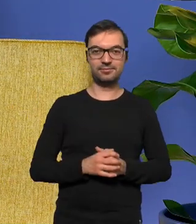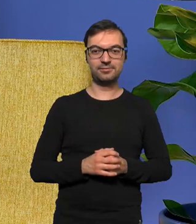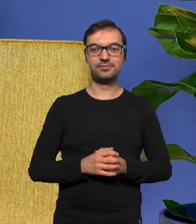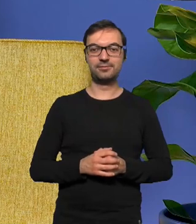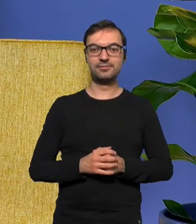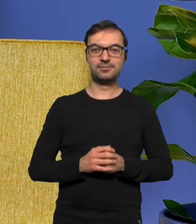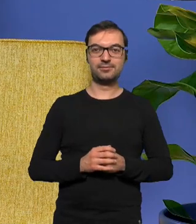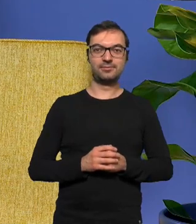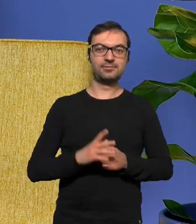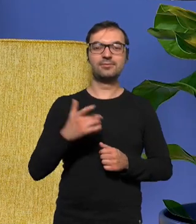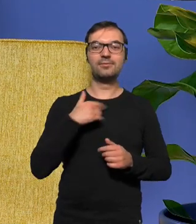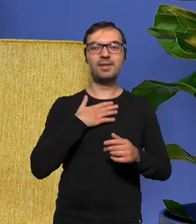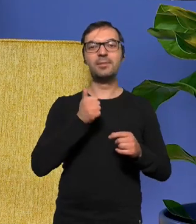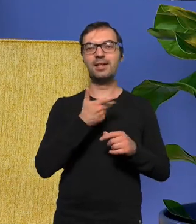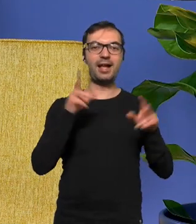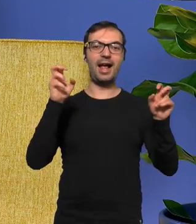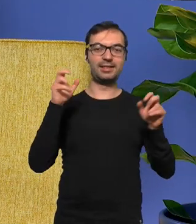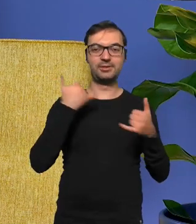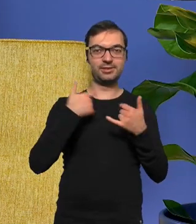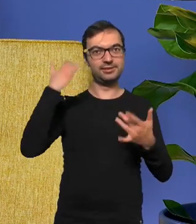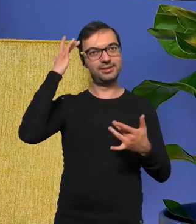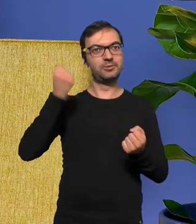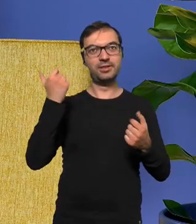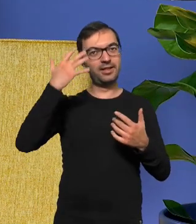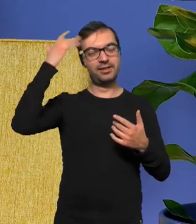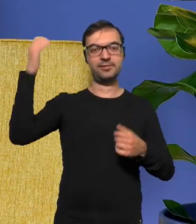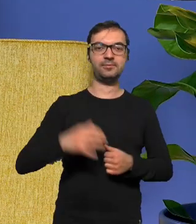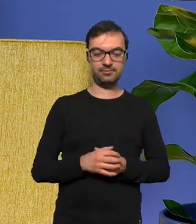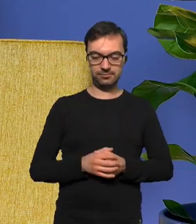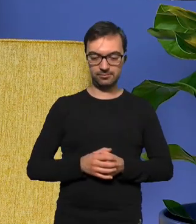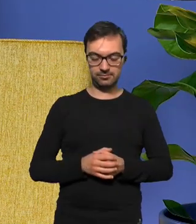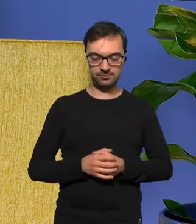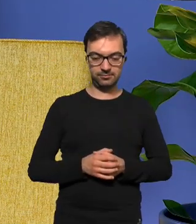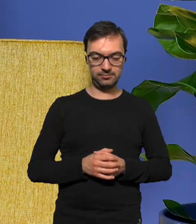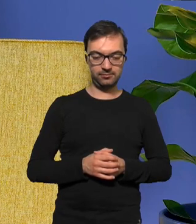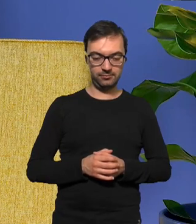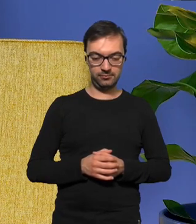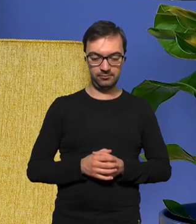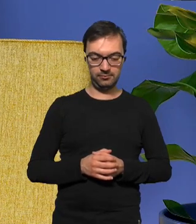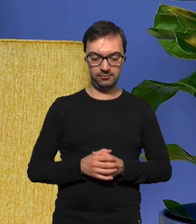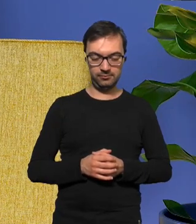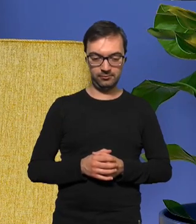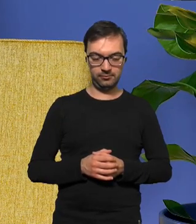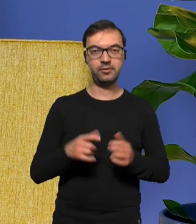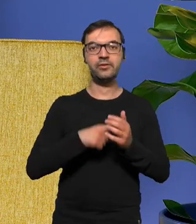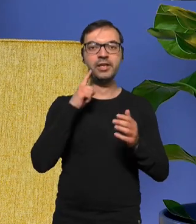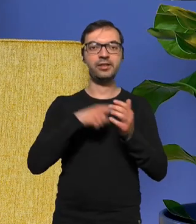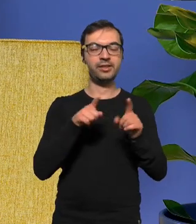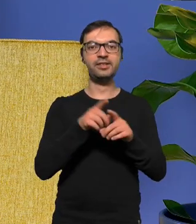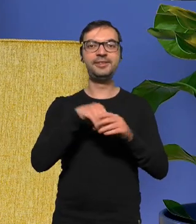które mnie sprowadzają na ziemię w momencie kiedy za bardzo odlatuję i brak kalkulacji to jest to to